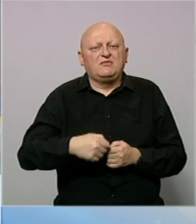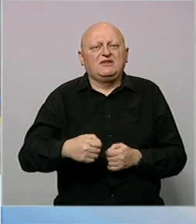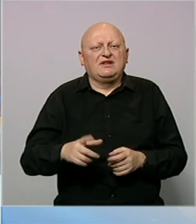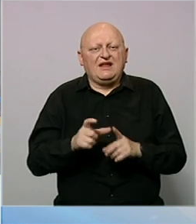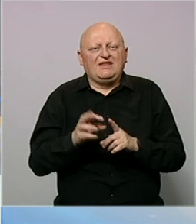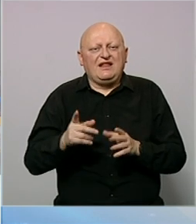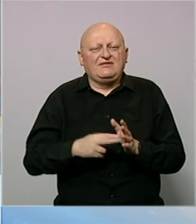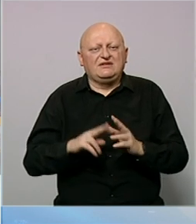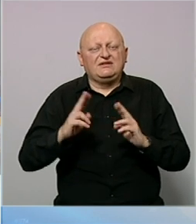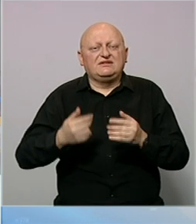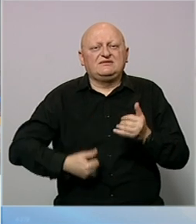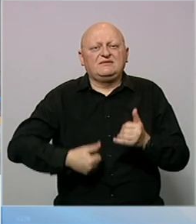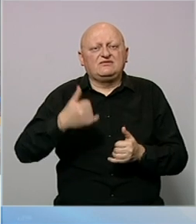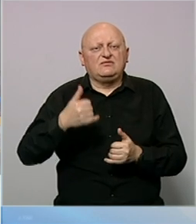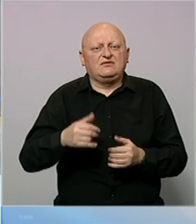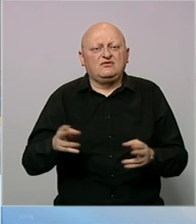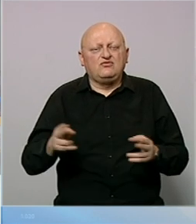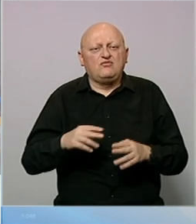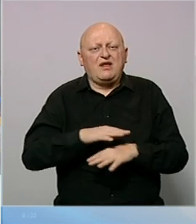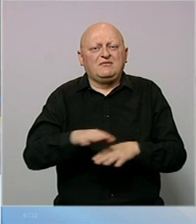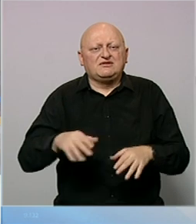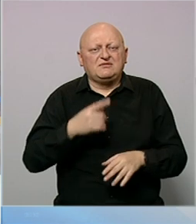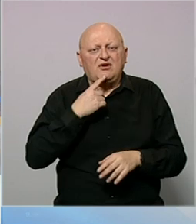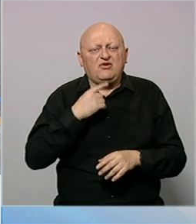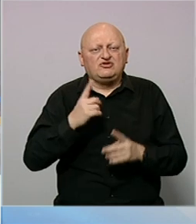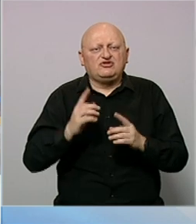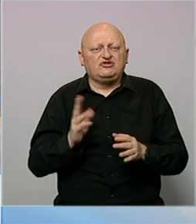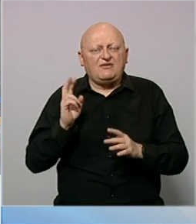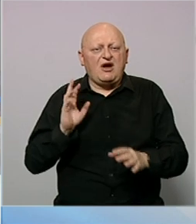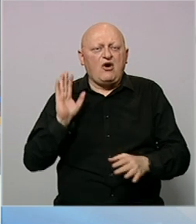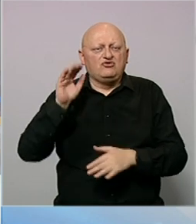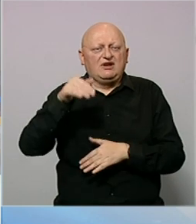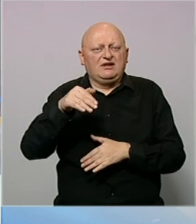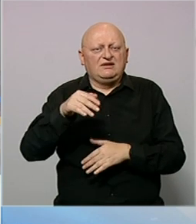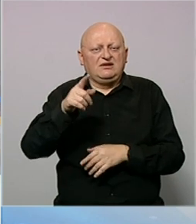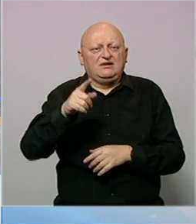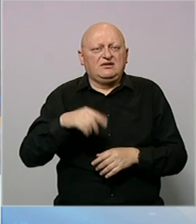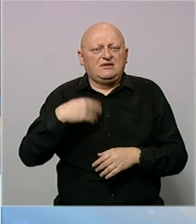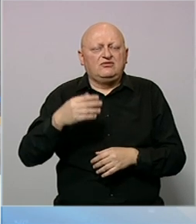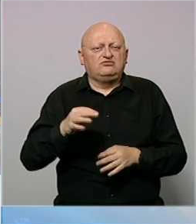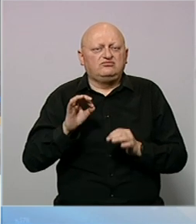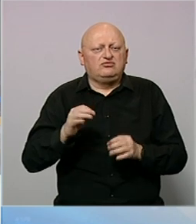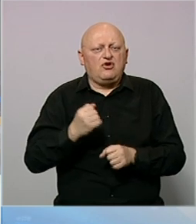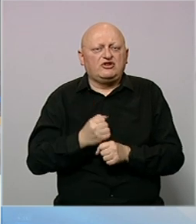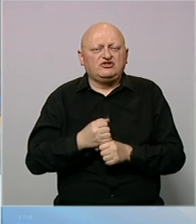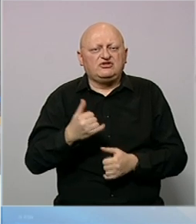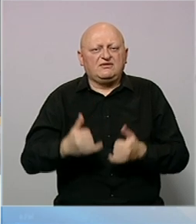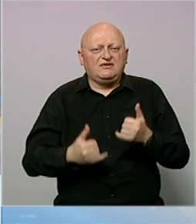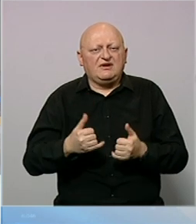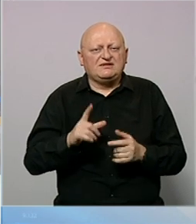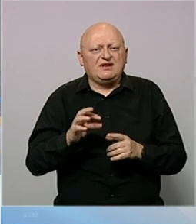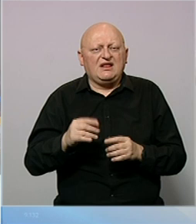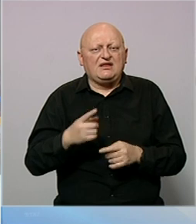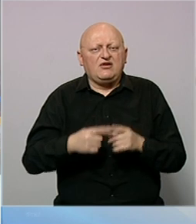stotinu metara delfin na svjetskom prvenstvu u malim bazenima koje se održava u Australiji. Nakon rutinski odrađenih